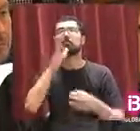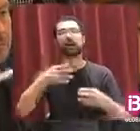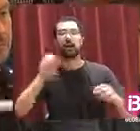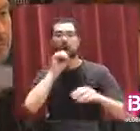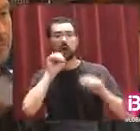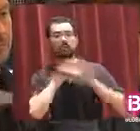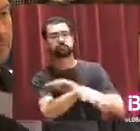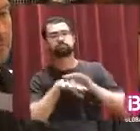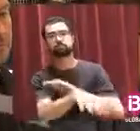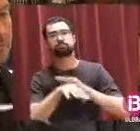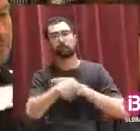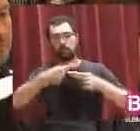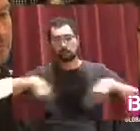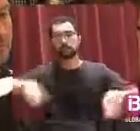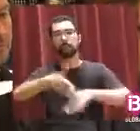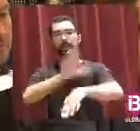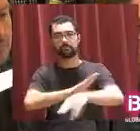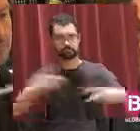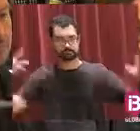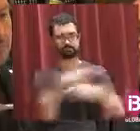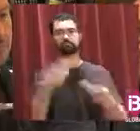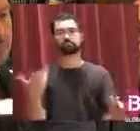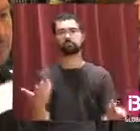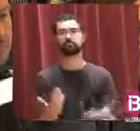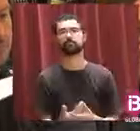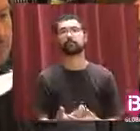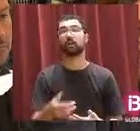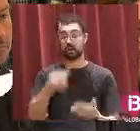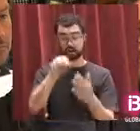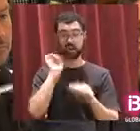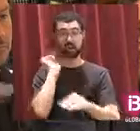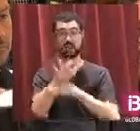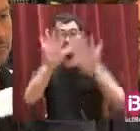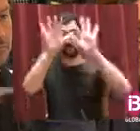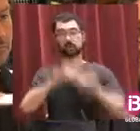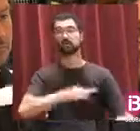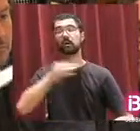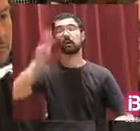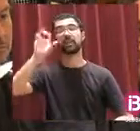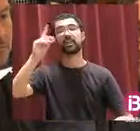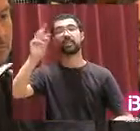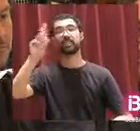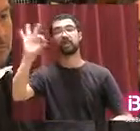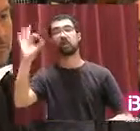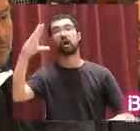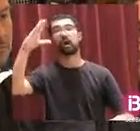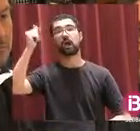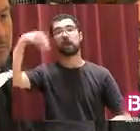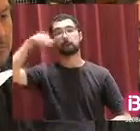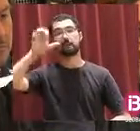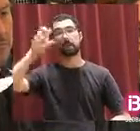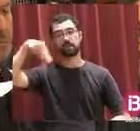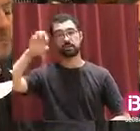d'aigües residuals a l'Obedia de Palma. La contundent carta d'en Pedro Campaner, que va ser revelada a un mitjà de